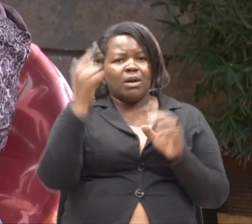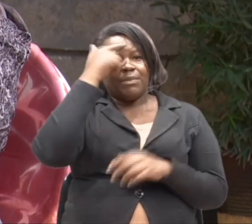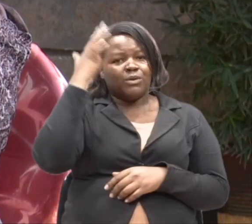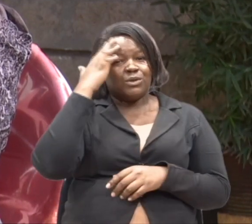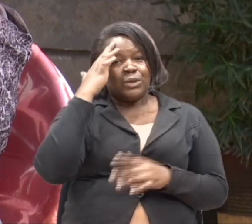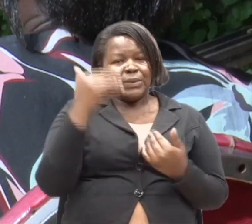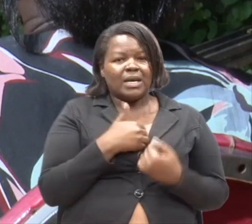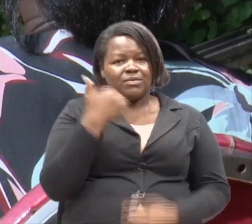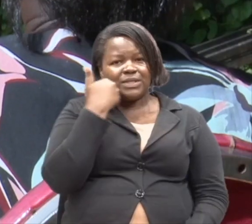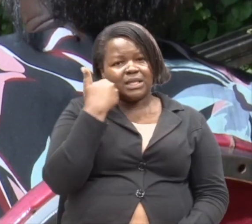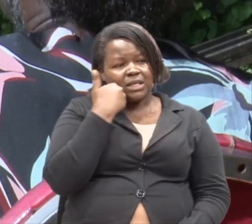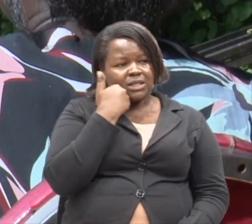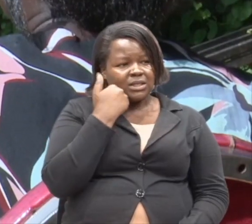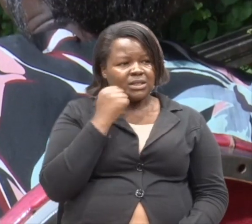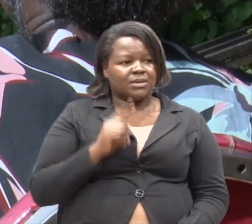kuna hiyo magojwa.